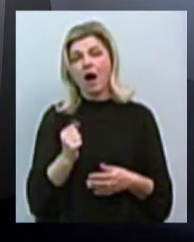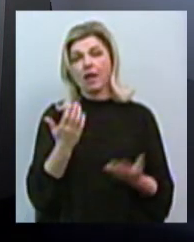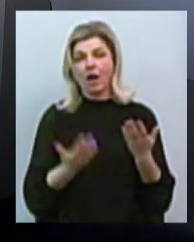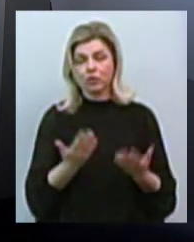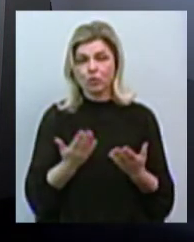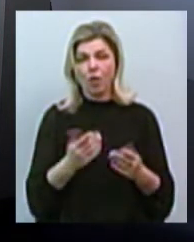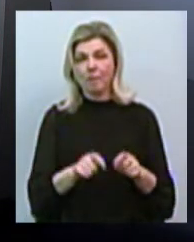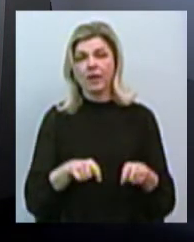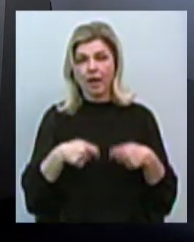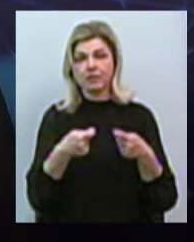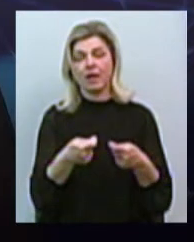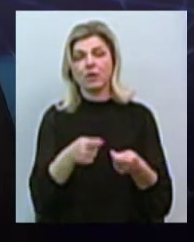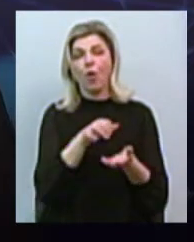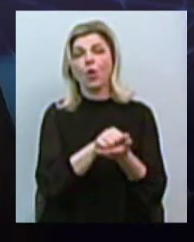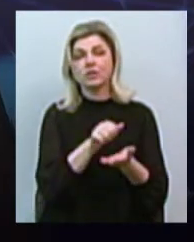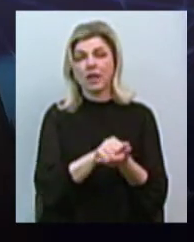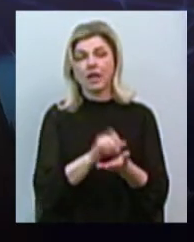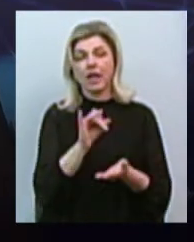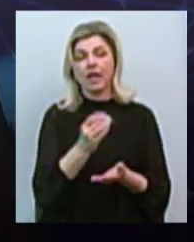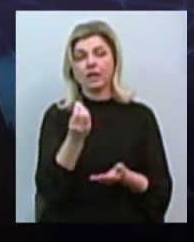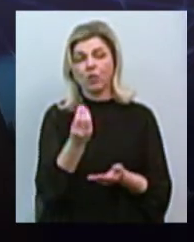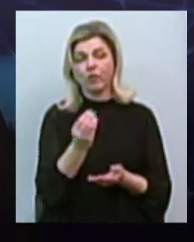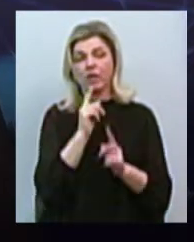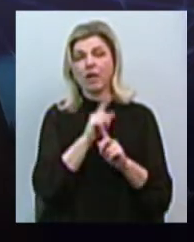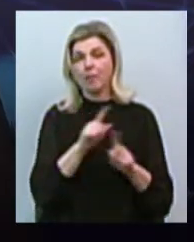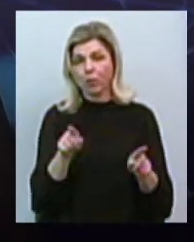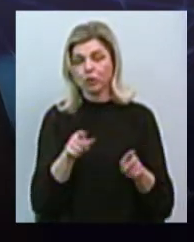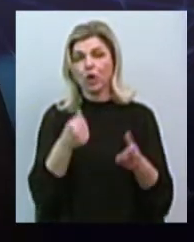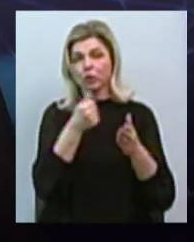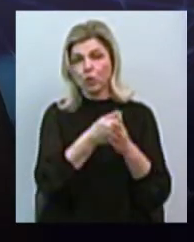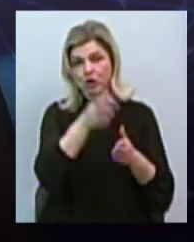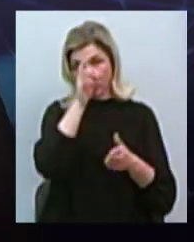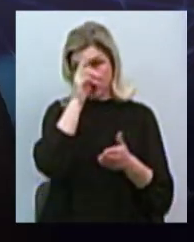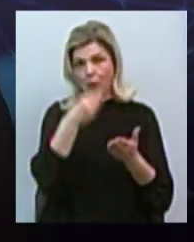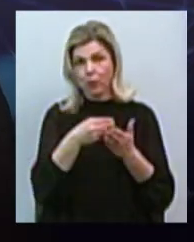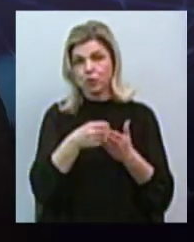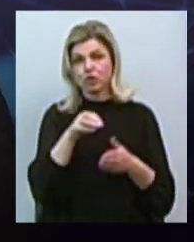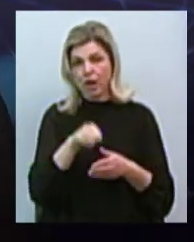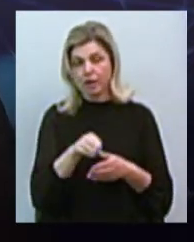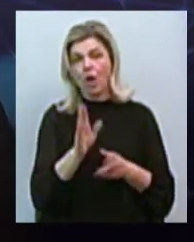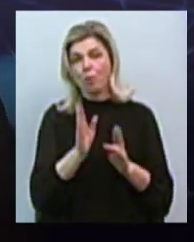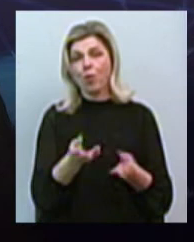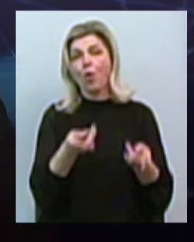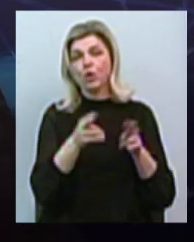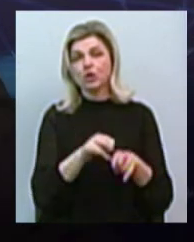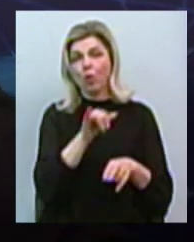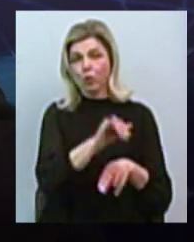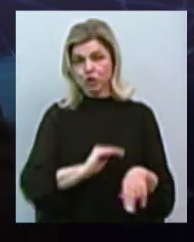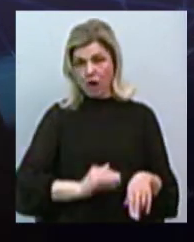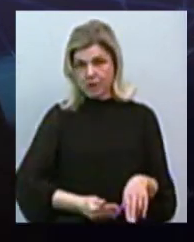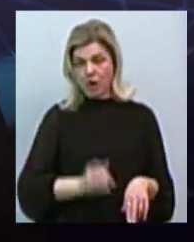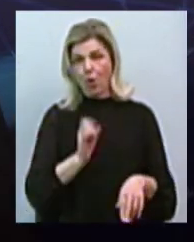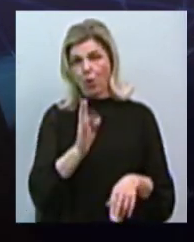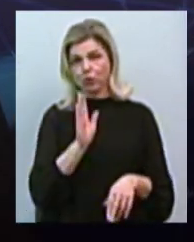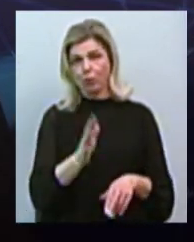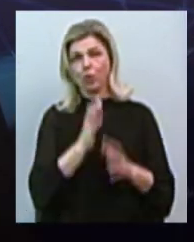передати концесіонеру, і гроші не будуть йти до державного бюджету, будуть залишатися у нього, приватника, він буде здійснювати